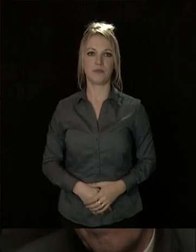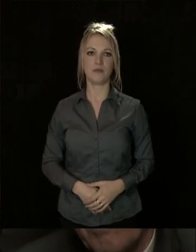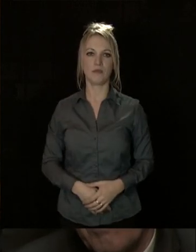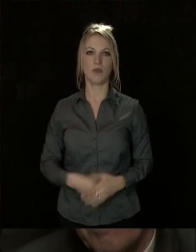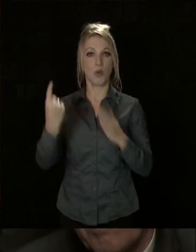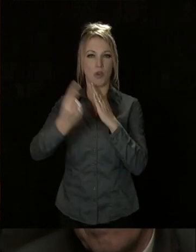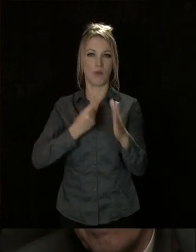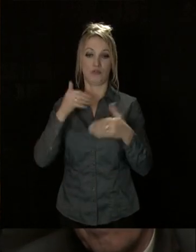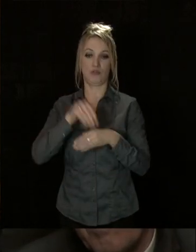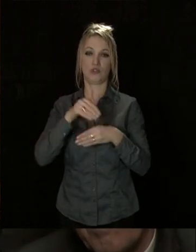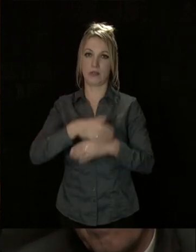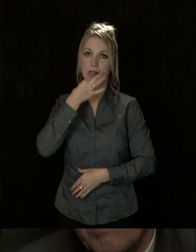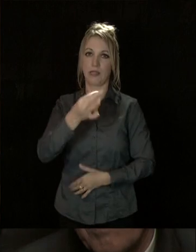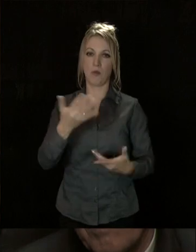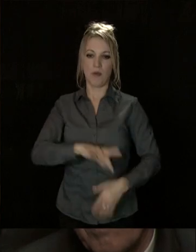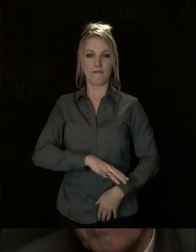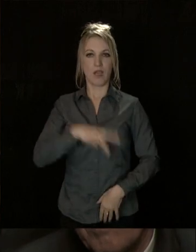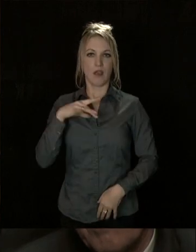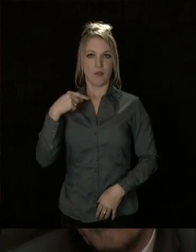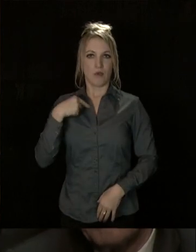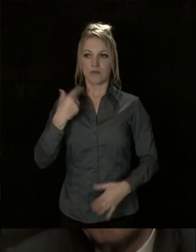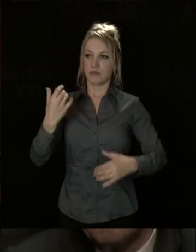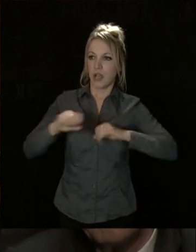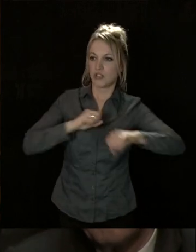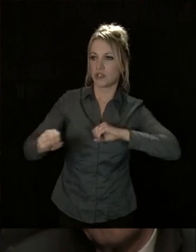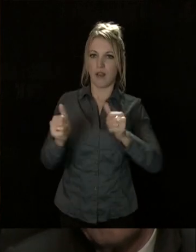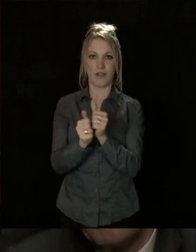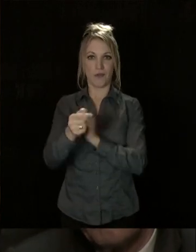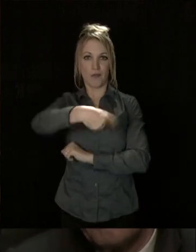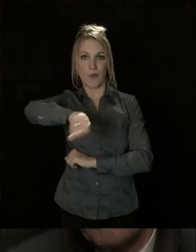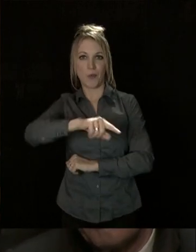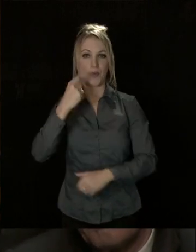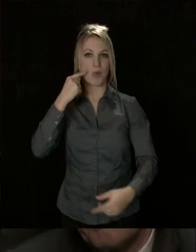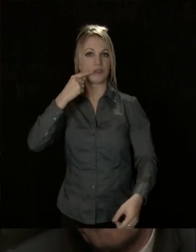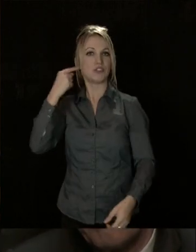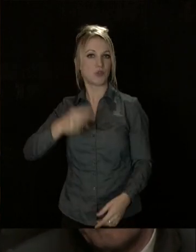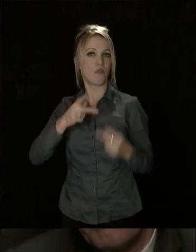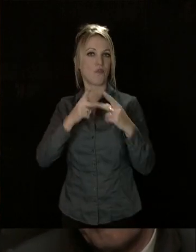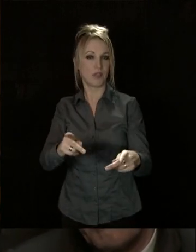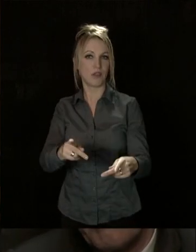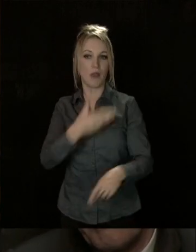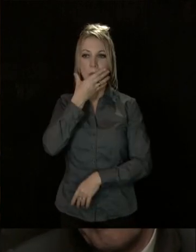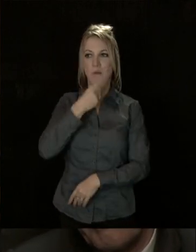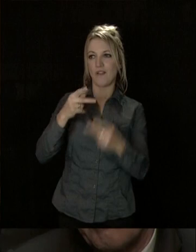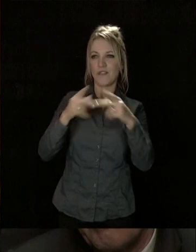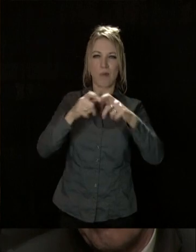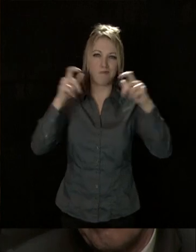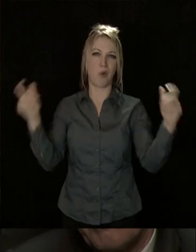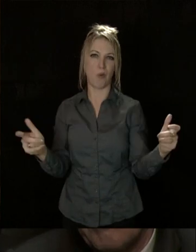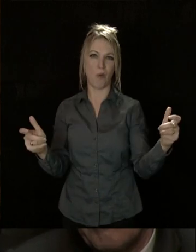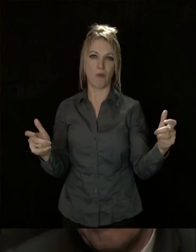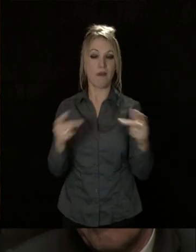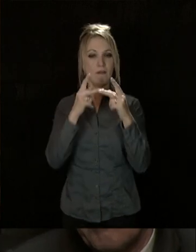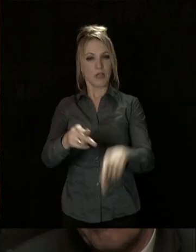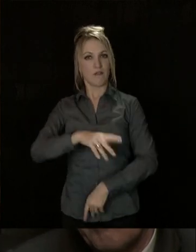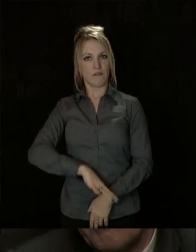vous redire ici, ce soir, la fierté que j'ai à agir avec vous au service de Dijon, de cette belle et grande ville, une ville fière